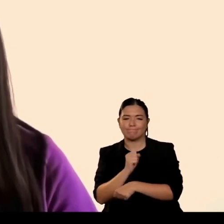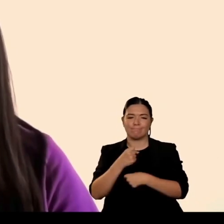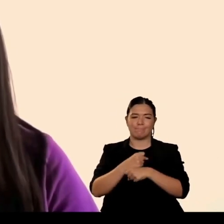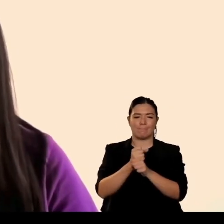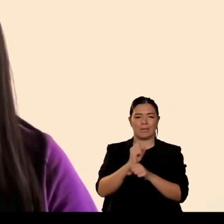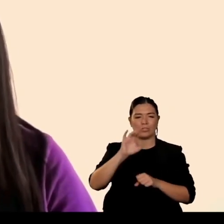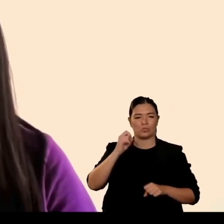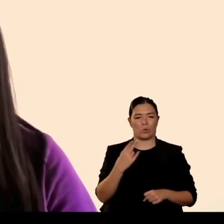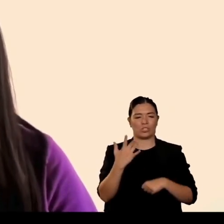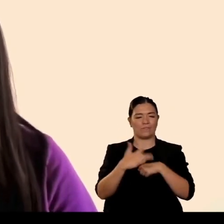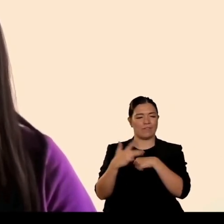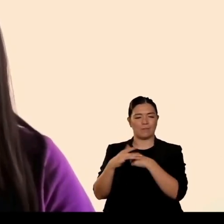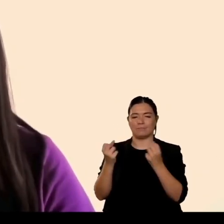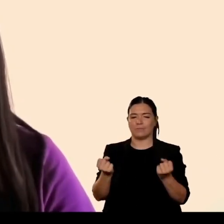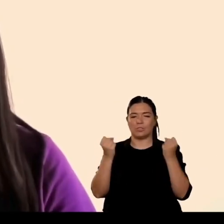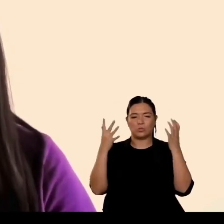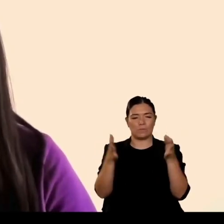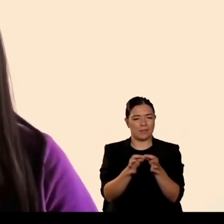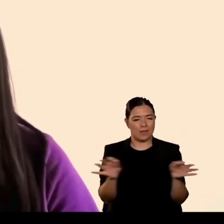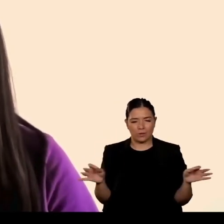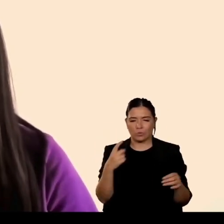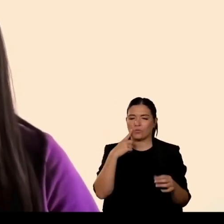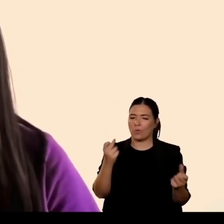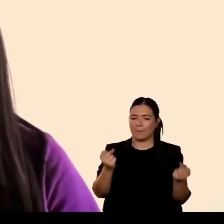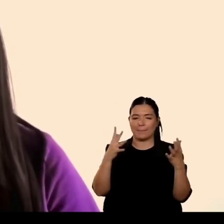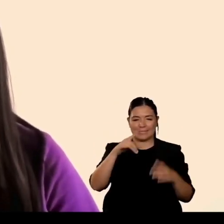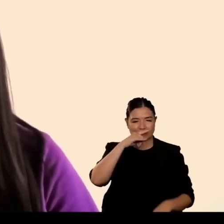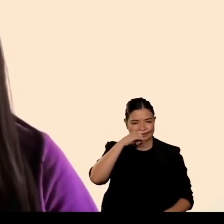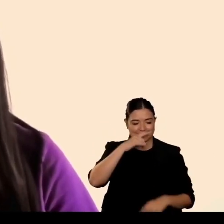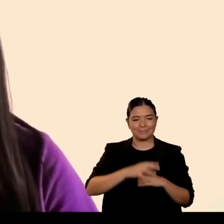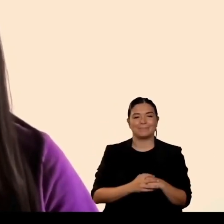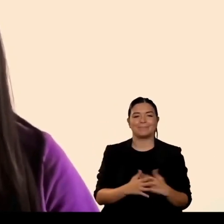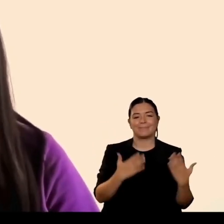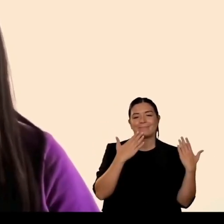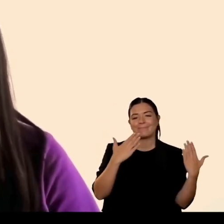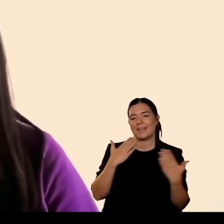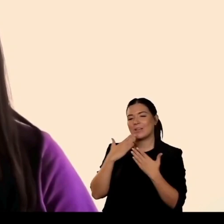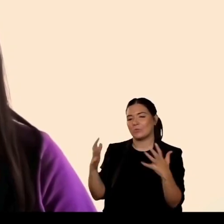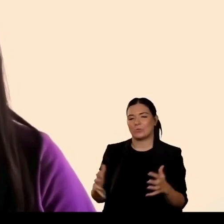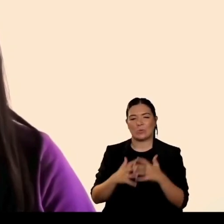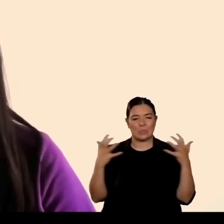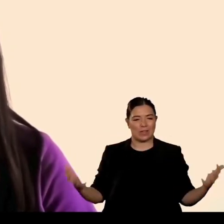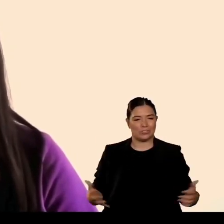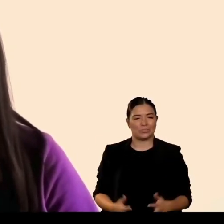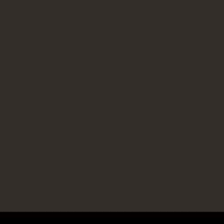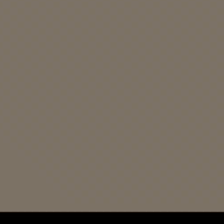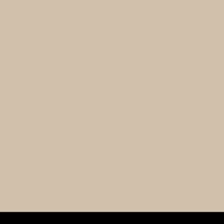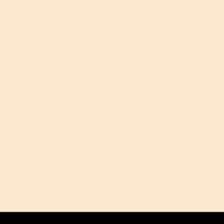grazie Tracy veramente sono felice di poter vederti oggi e